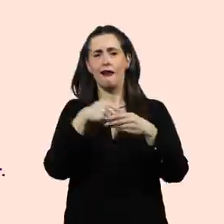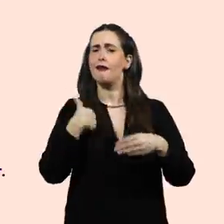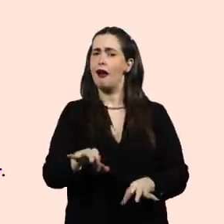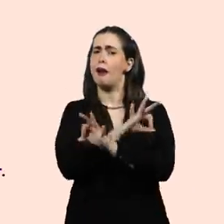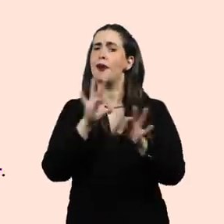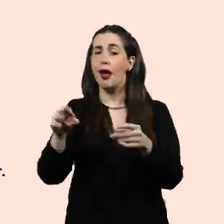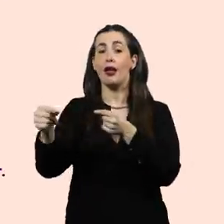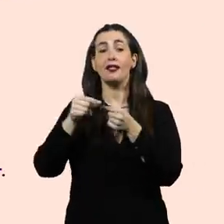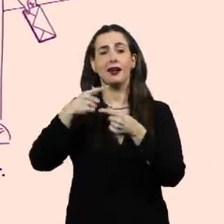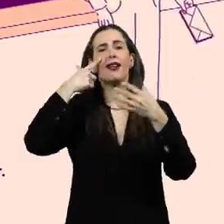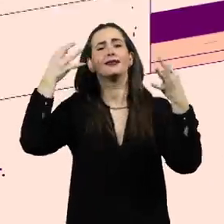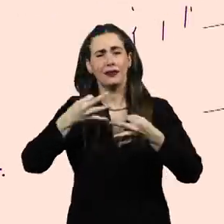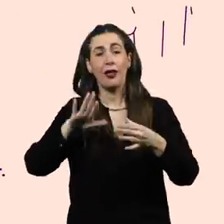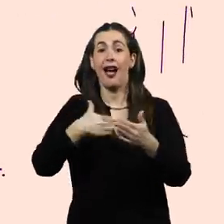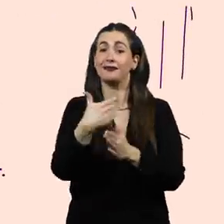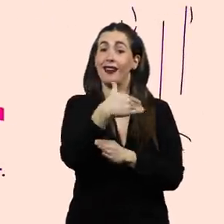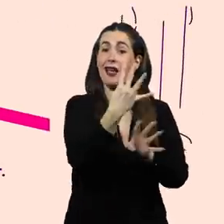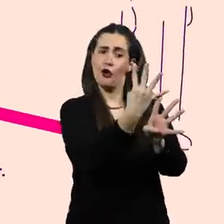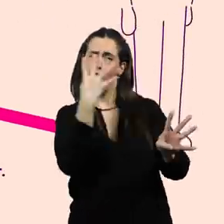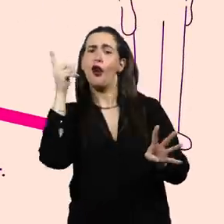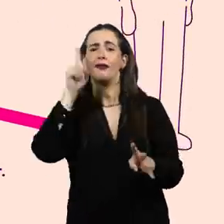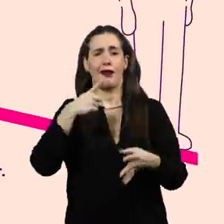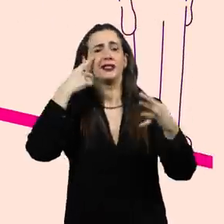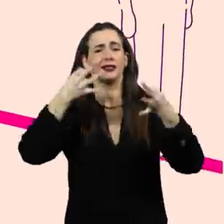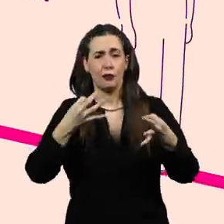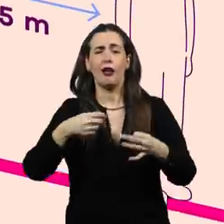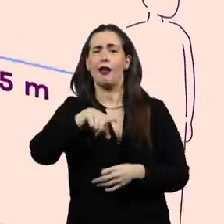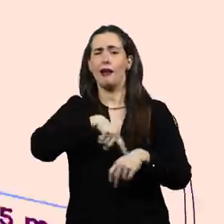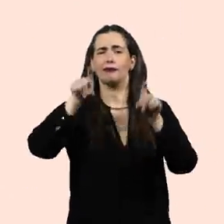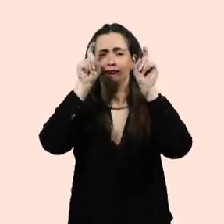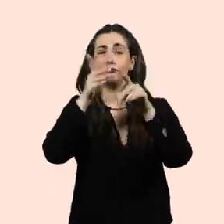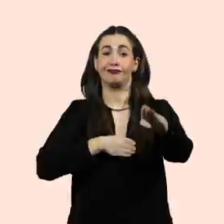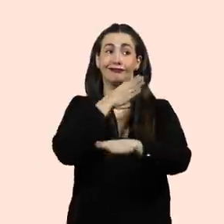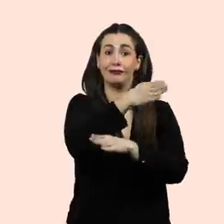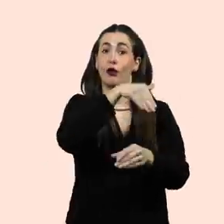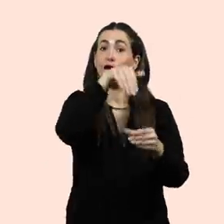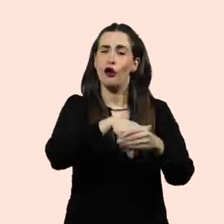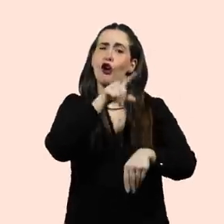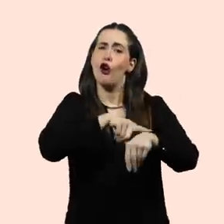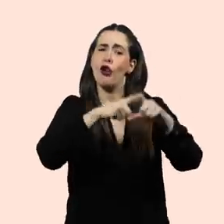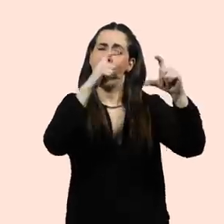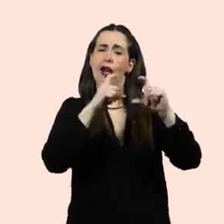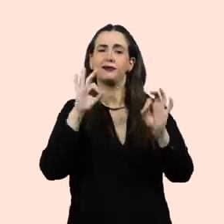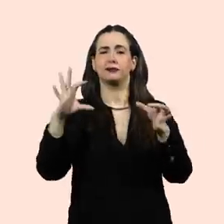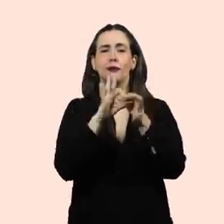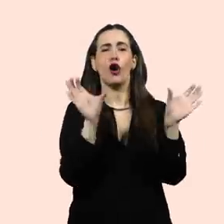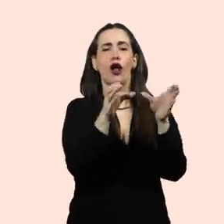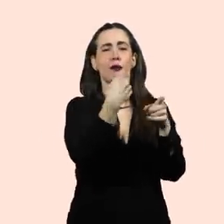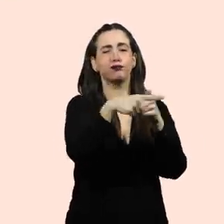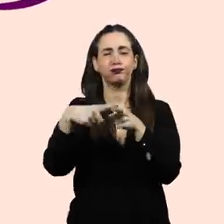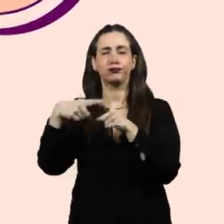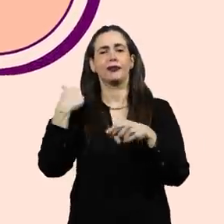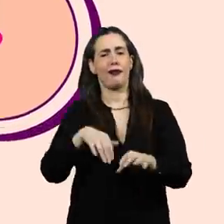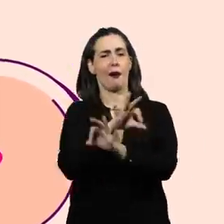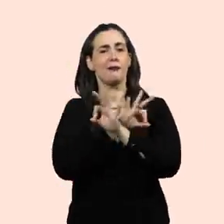preparat de casa i mantenir la distància de seguretat també a les cues al carrer. Et recomanem que vagis a votar en les franges horàries que s'han establert pels diferents